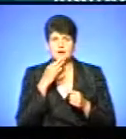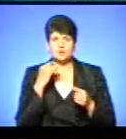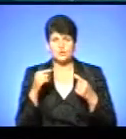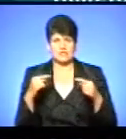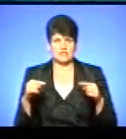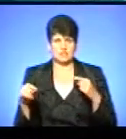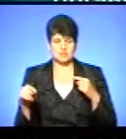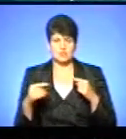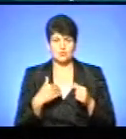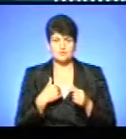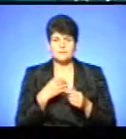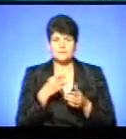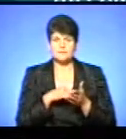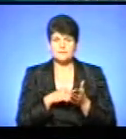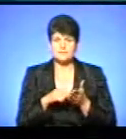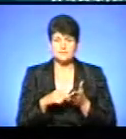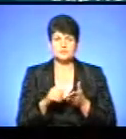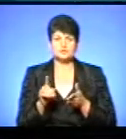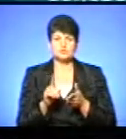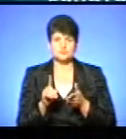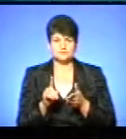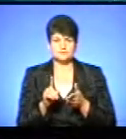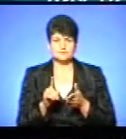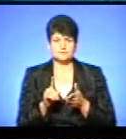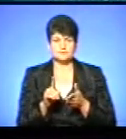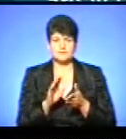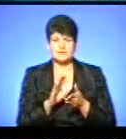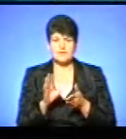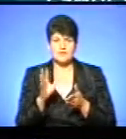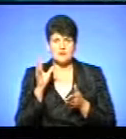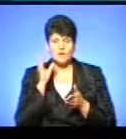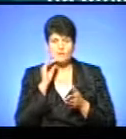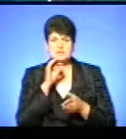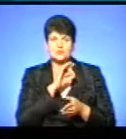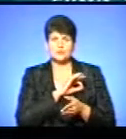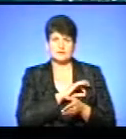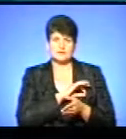Але хочу також загострити, що не враховується дохід